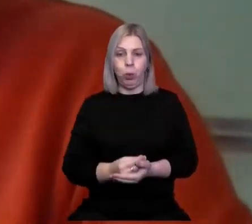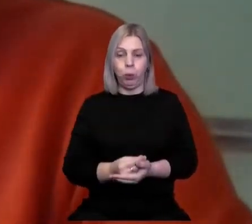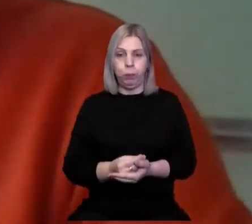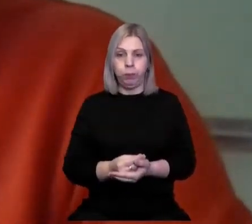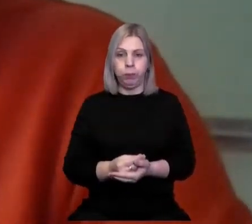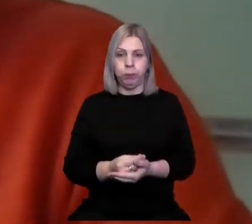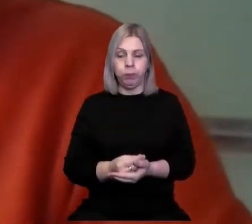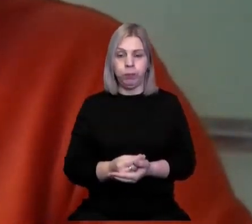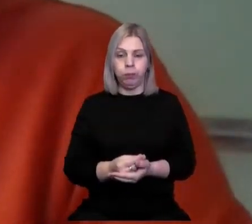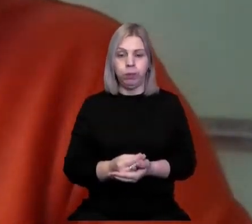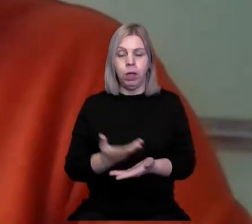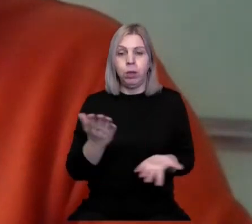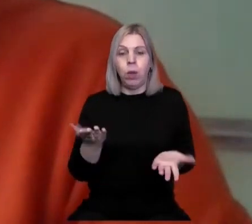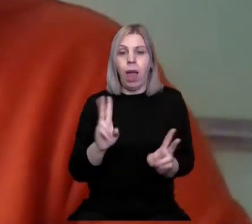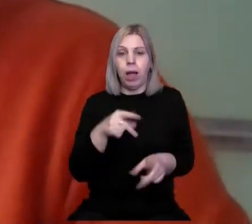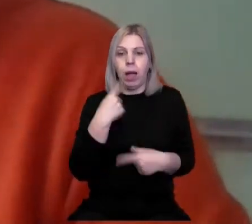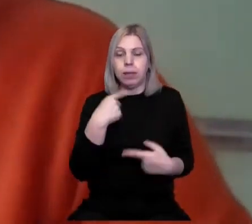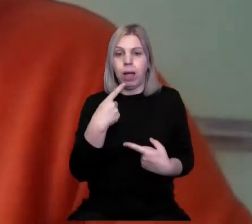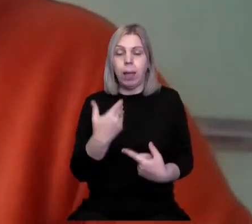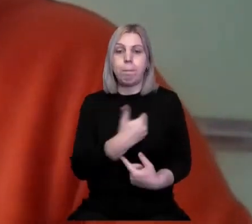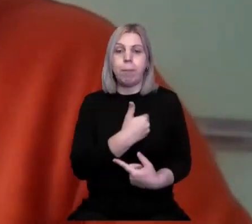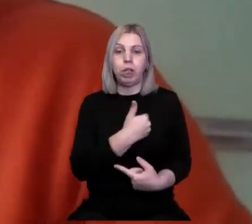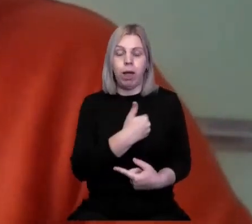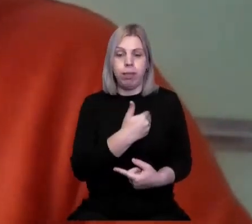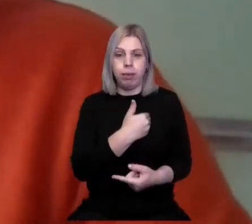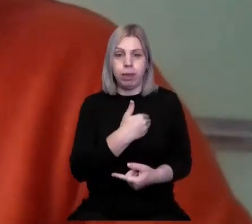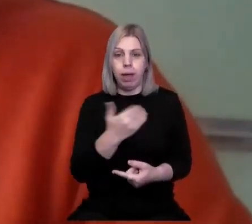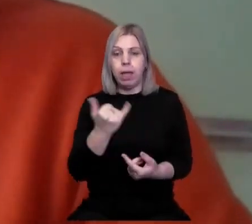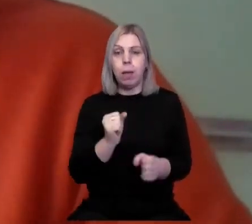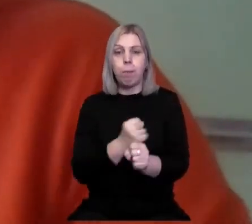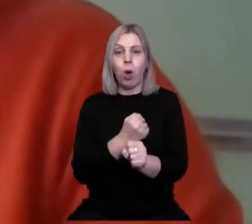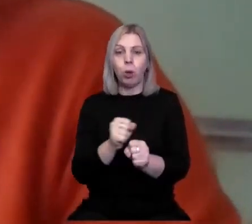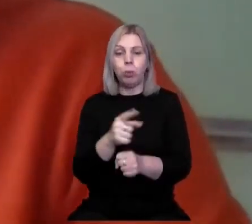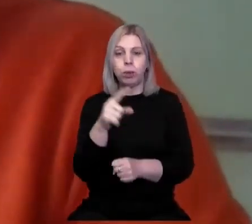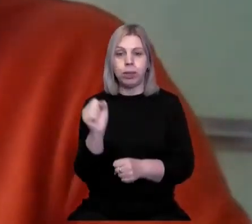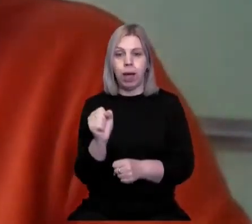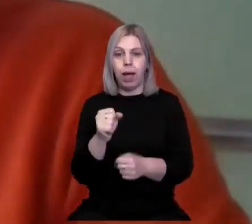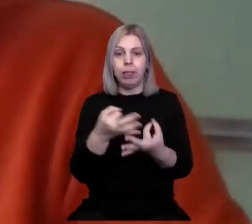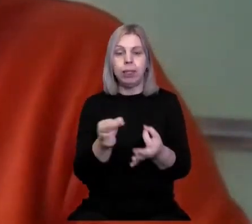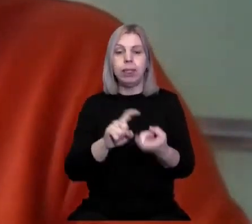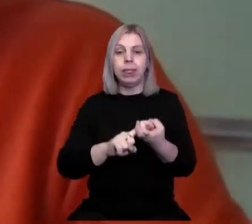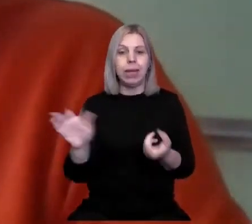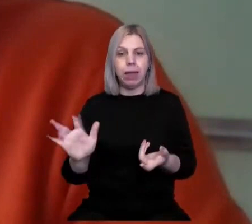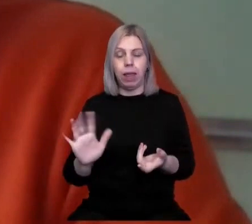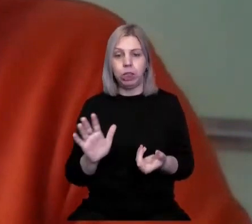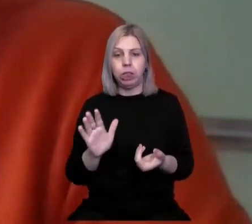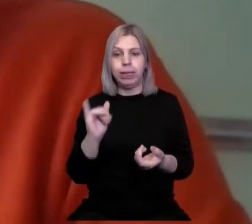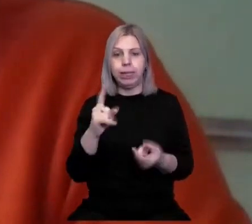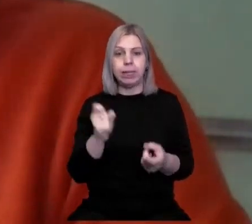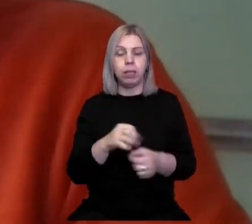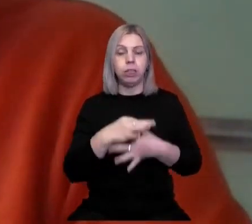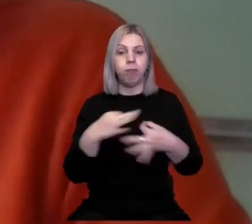бажання і боротьбу за незалежність і за